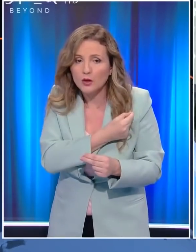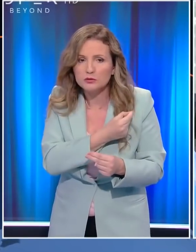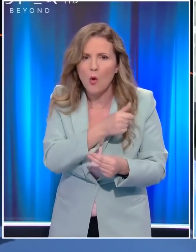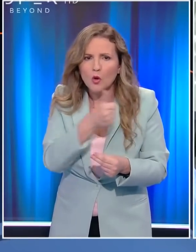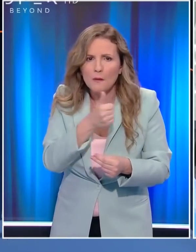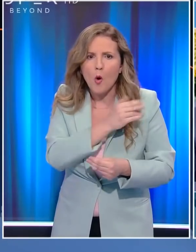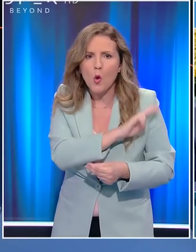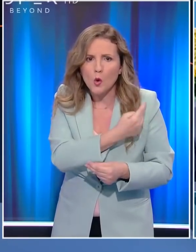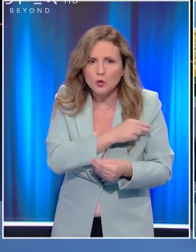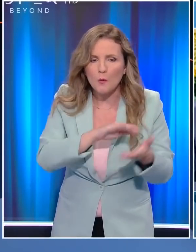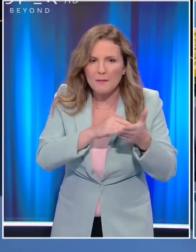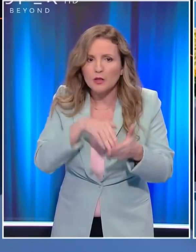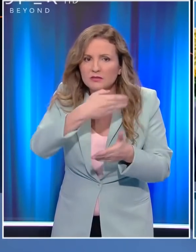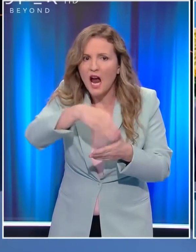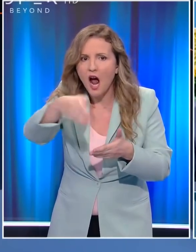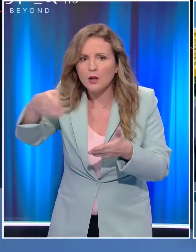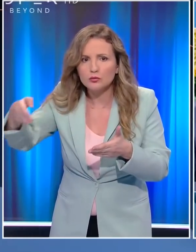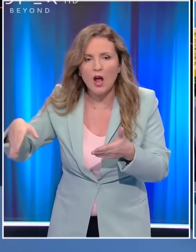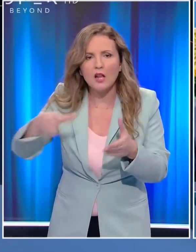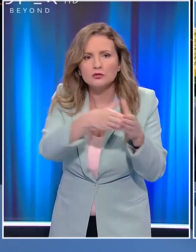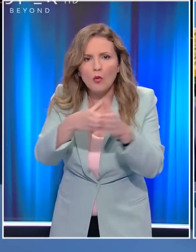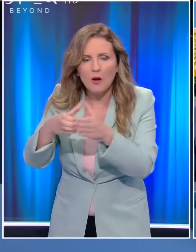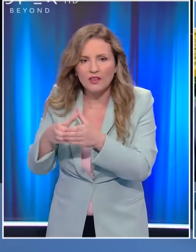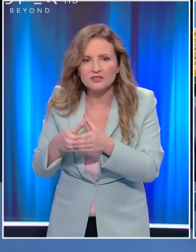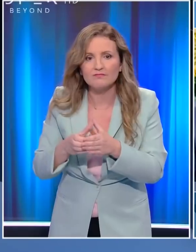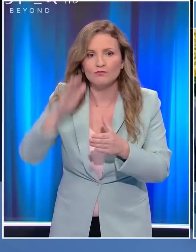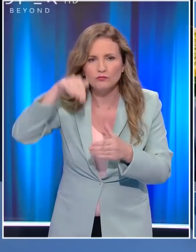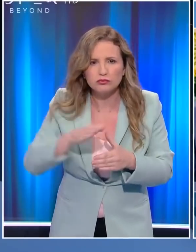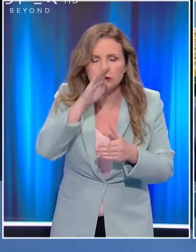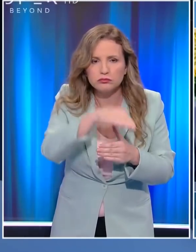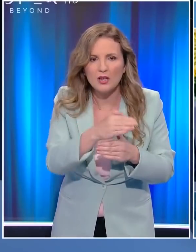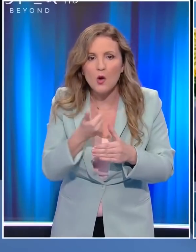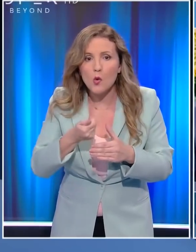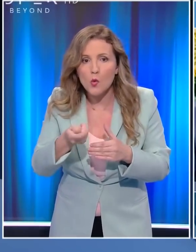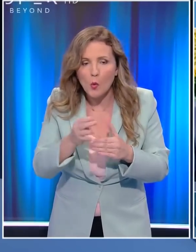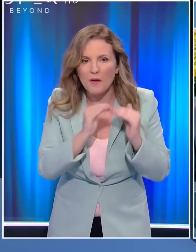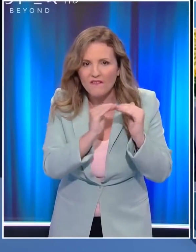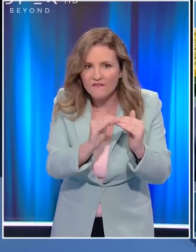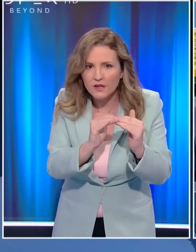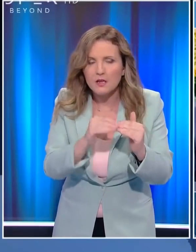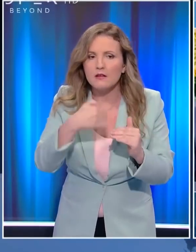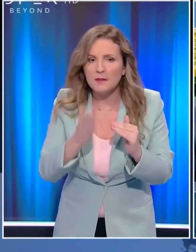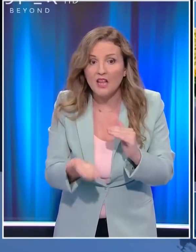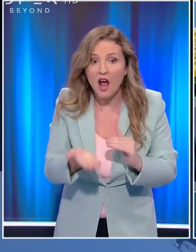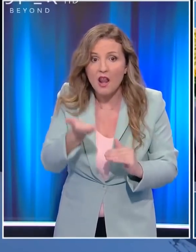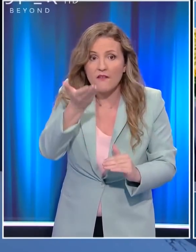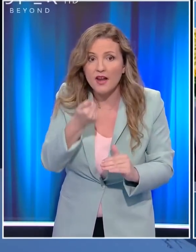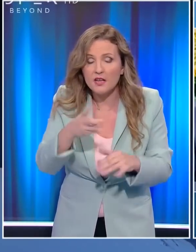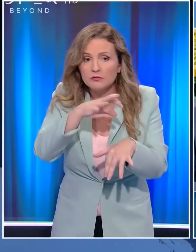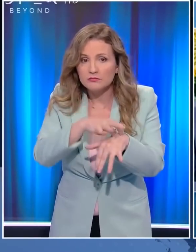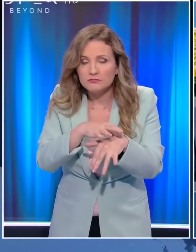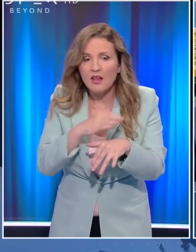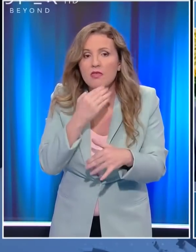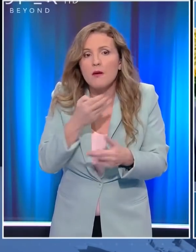κατηγορίες εργαζομένων. Είναι μέρες που υπάρχει μια σταθεροποίηση και είναι μέρες που υπάρχει μια έξαρση. Αυτή η καμπύλη δεν